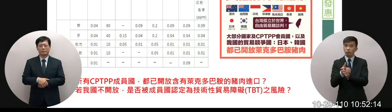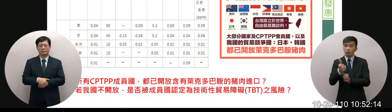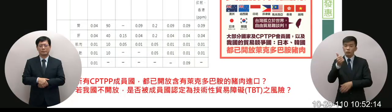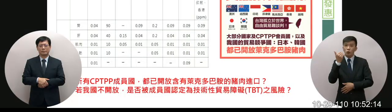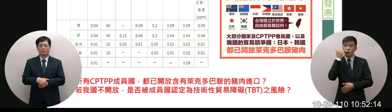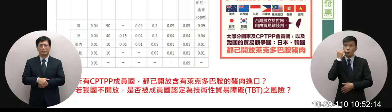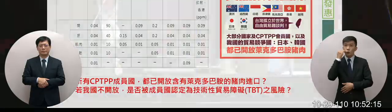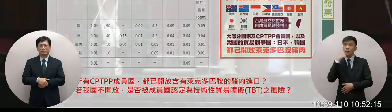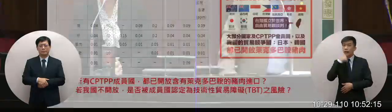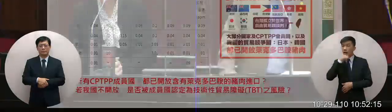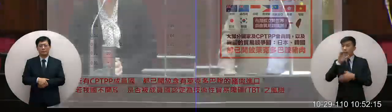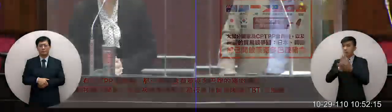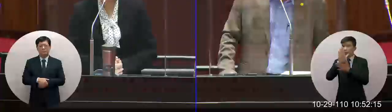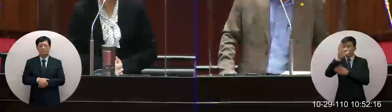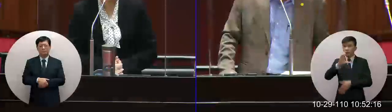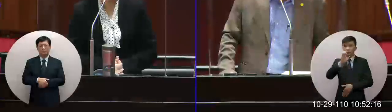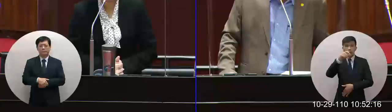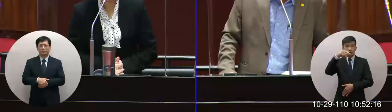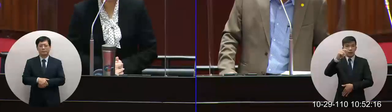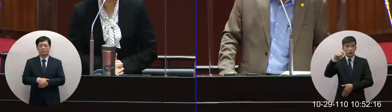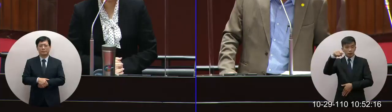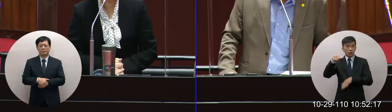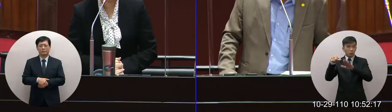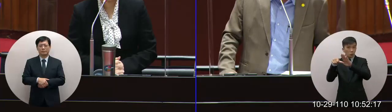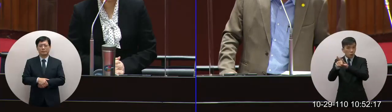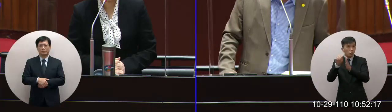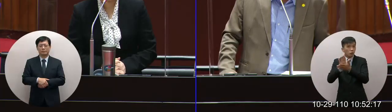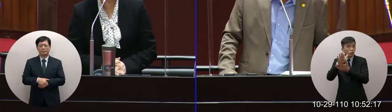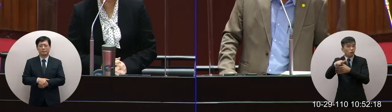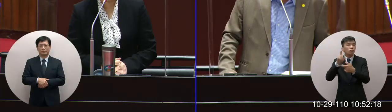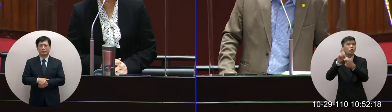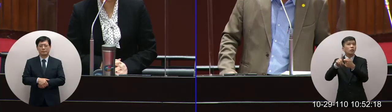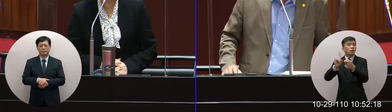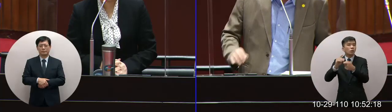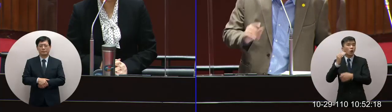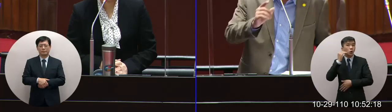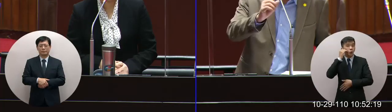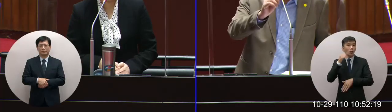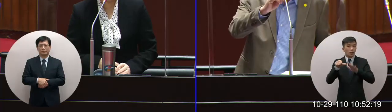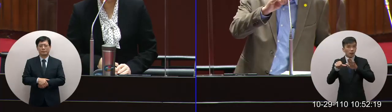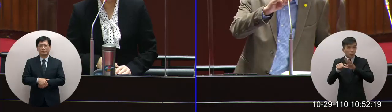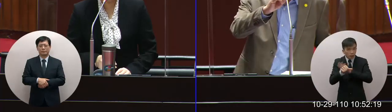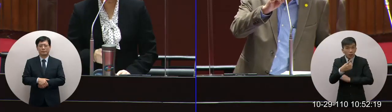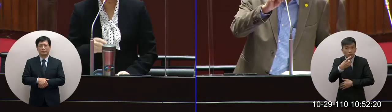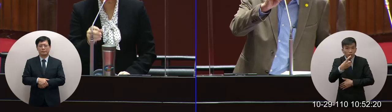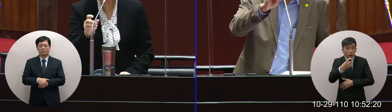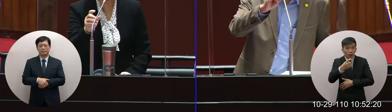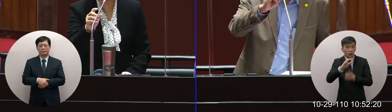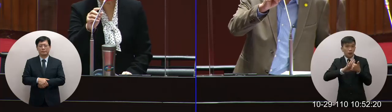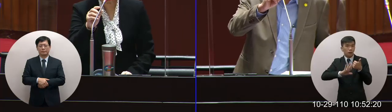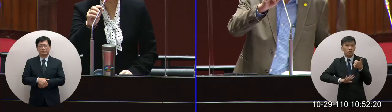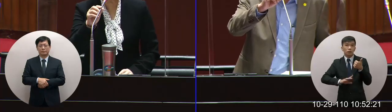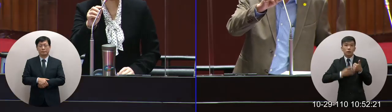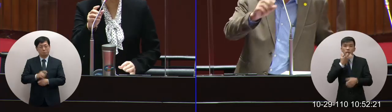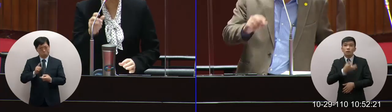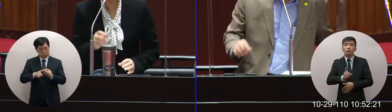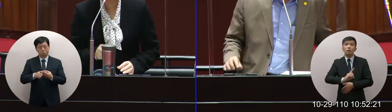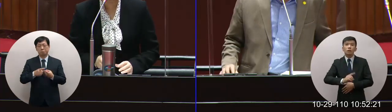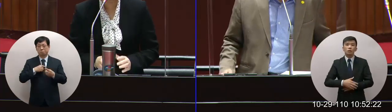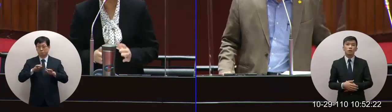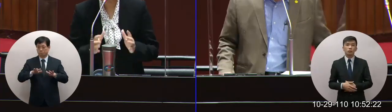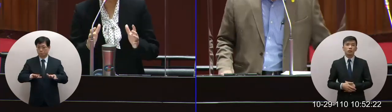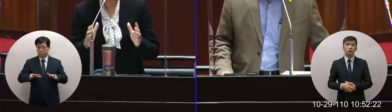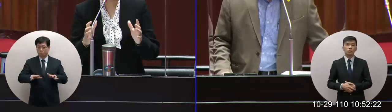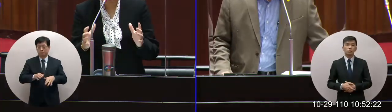我們台灣加入CPTPP哪裡重要如果我們沒有辦法加入CPTPP對台灣的影響是什麼沒有錯在